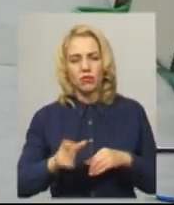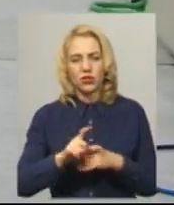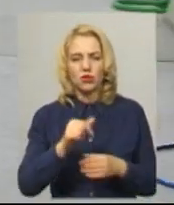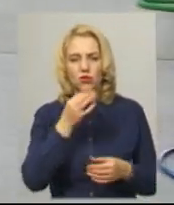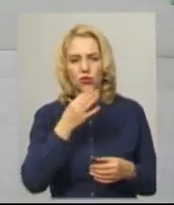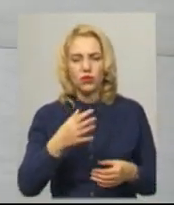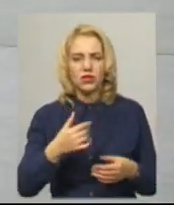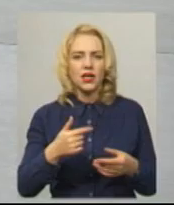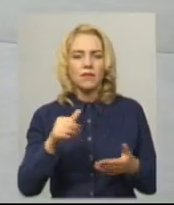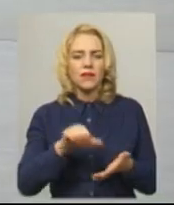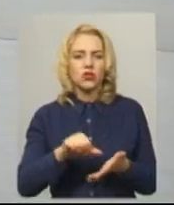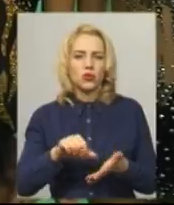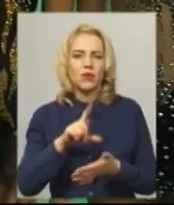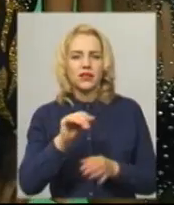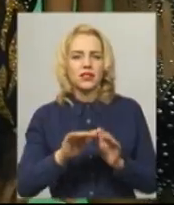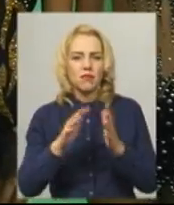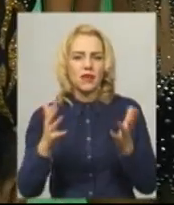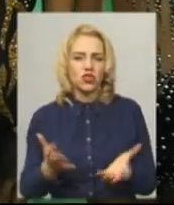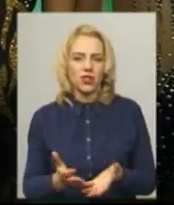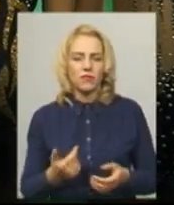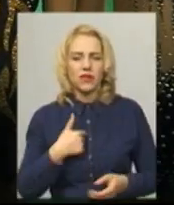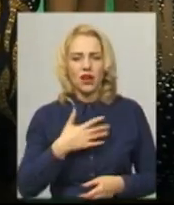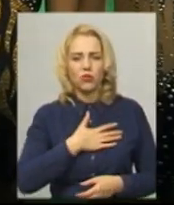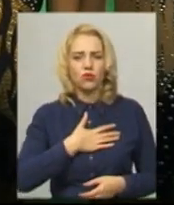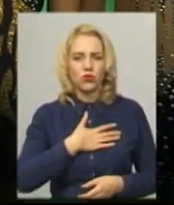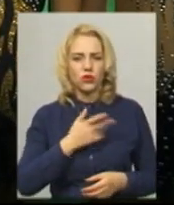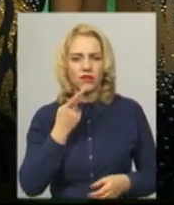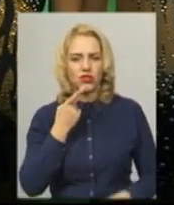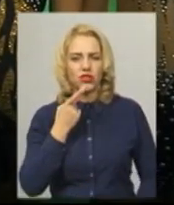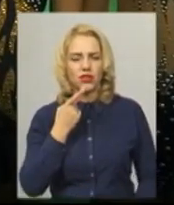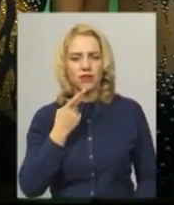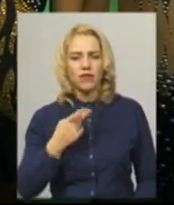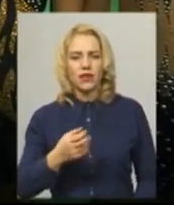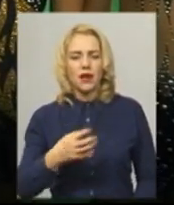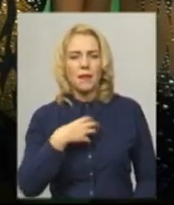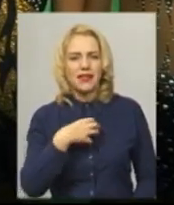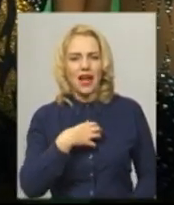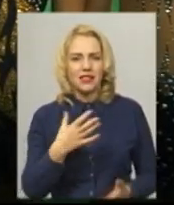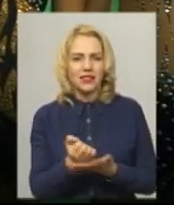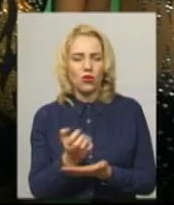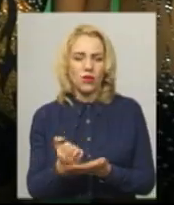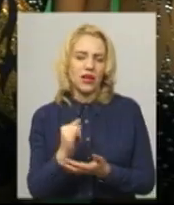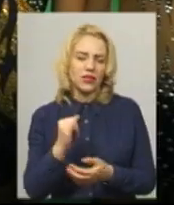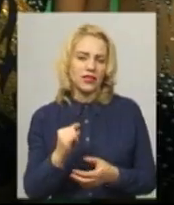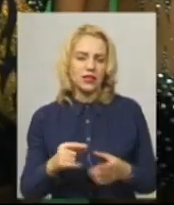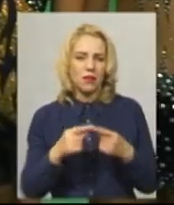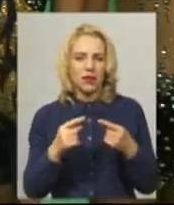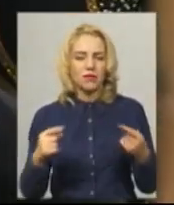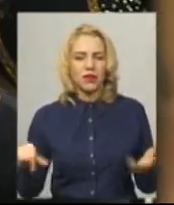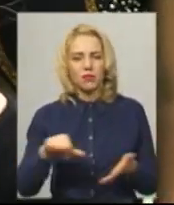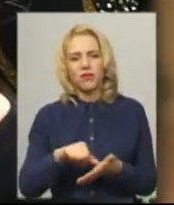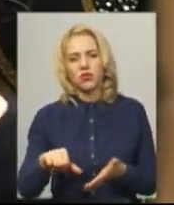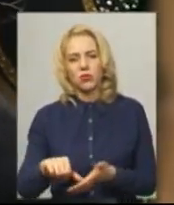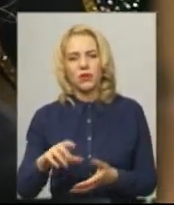виступати з м'ячем, розповідає дівчина. Я люблю завжди медалі заробляти і з предметом виступати,